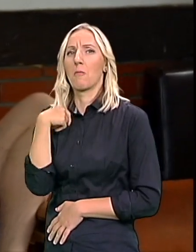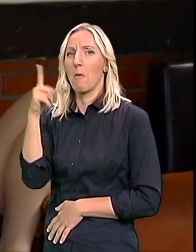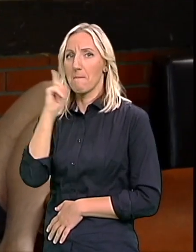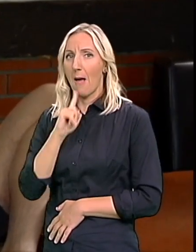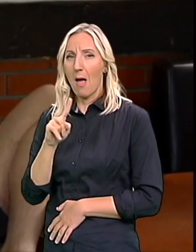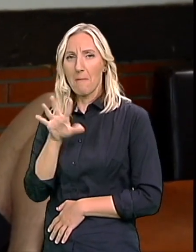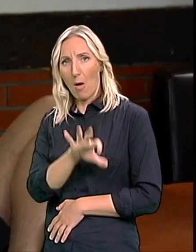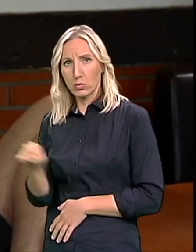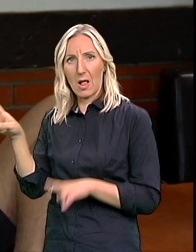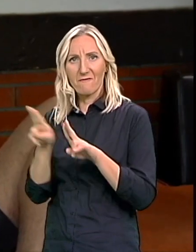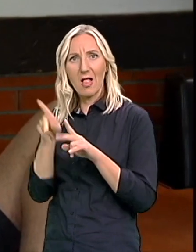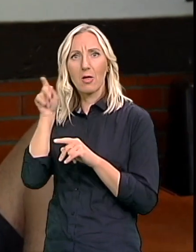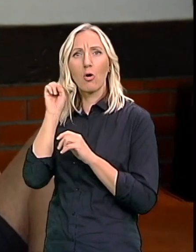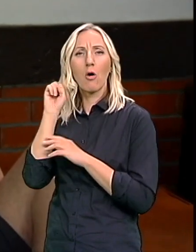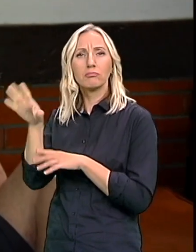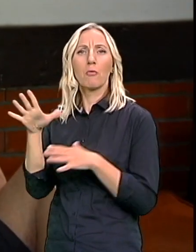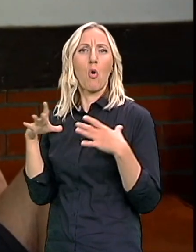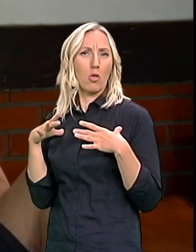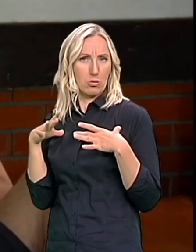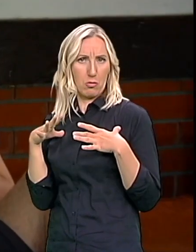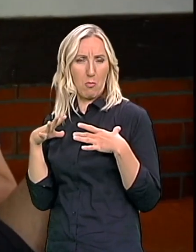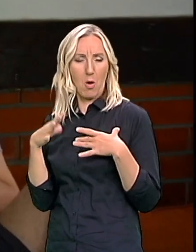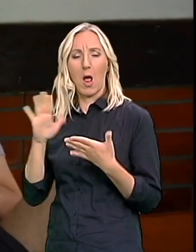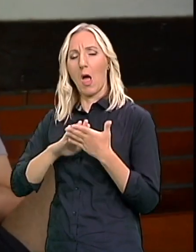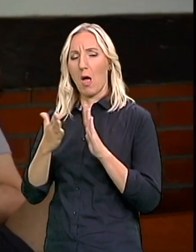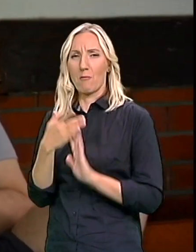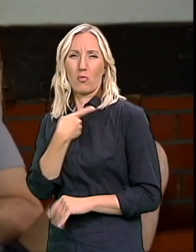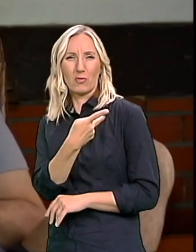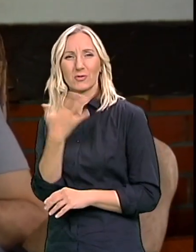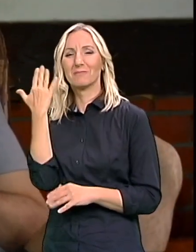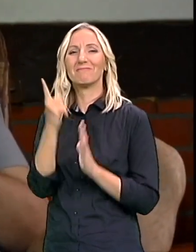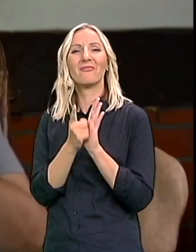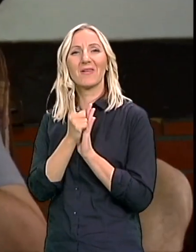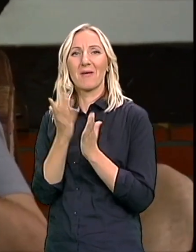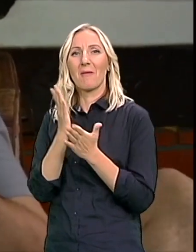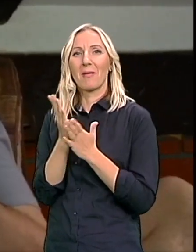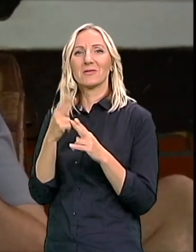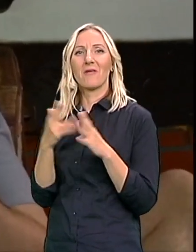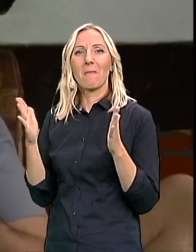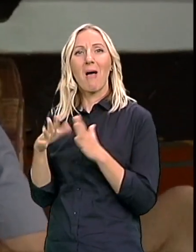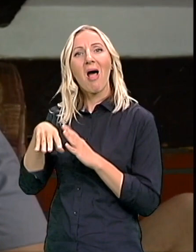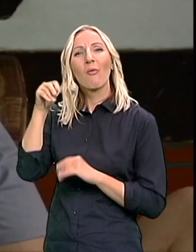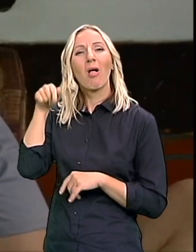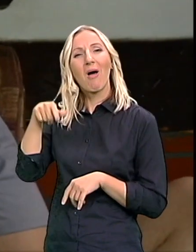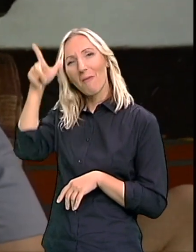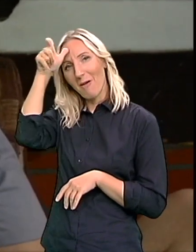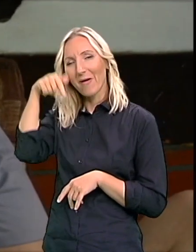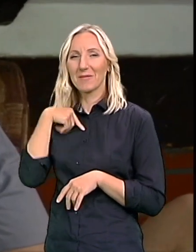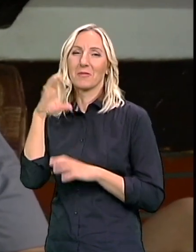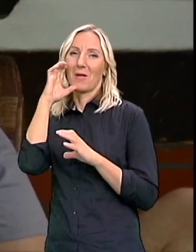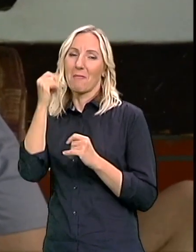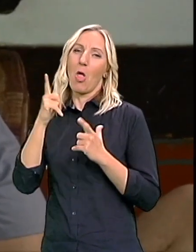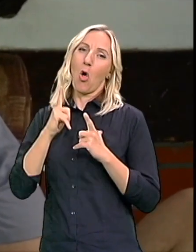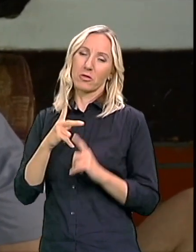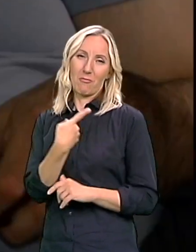uzela njega I odvela ga na odmor Da bismo ja i moj muž Tad je bila mala pulo u Beogradu Da bi smo to gledali Da se mi